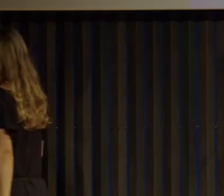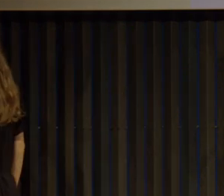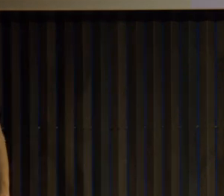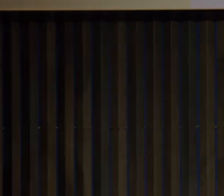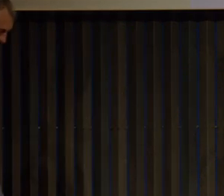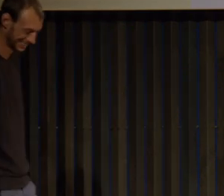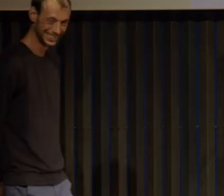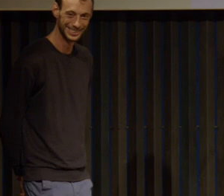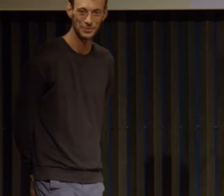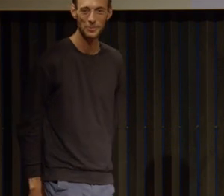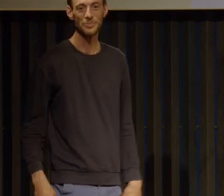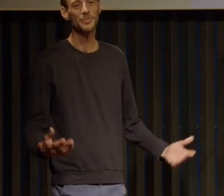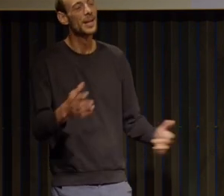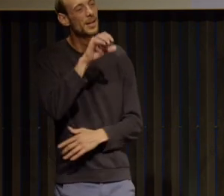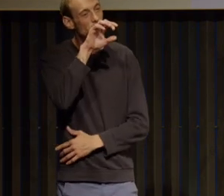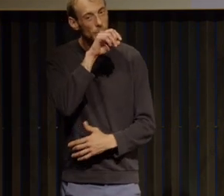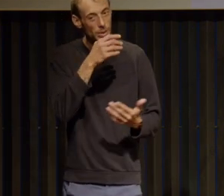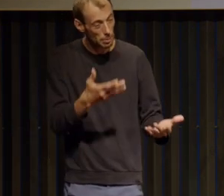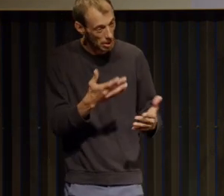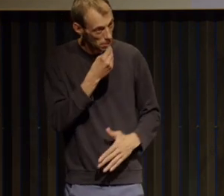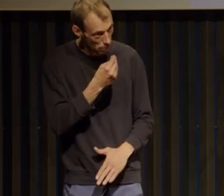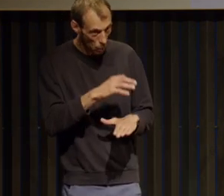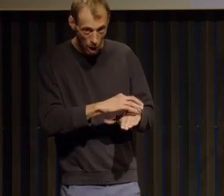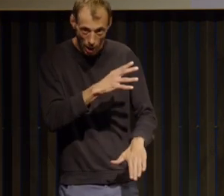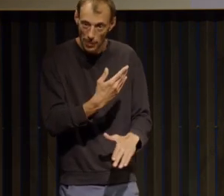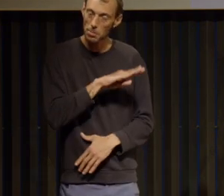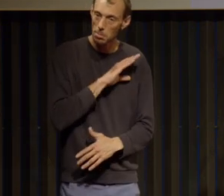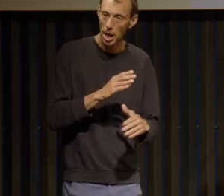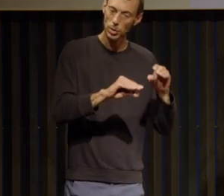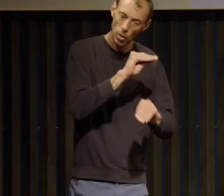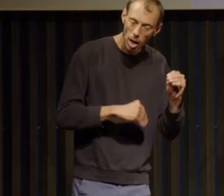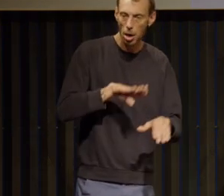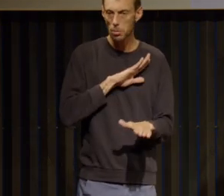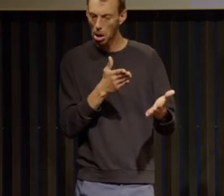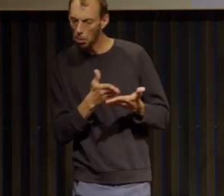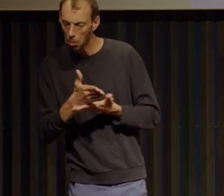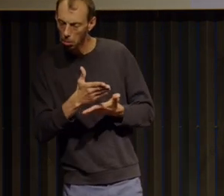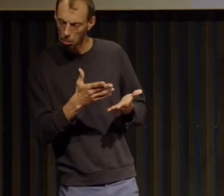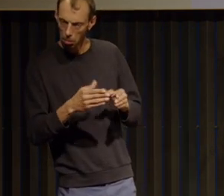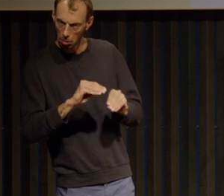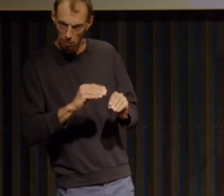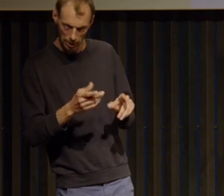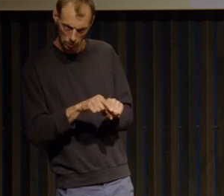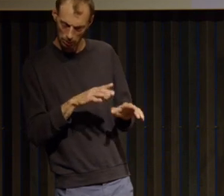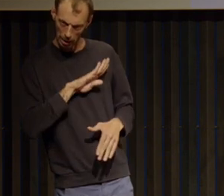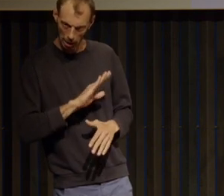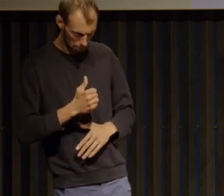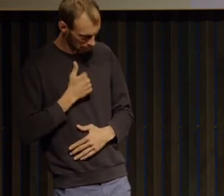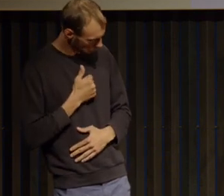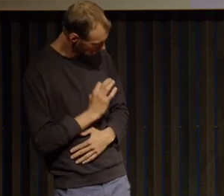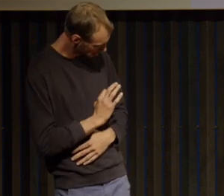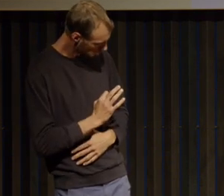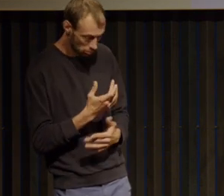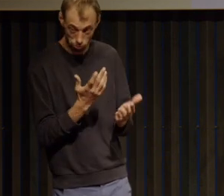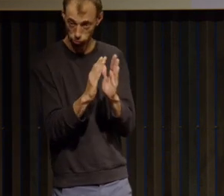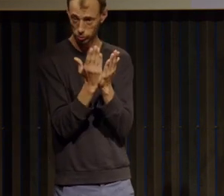grâce bien sûr à un parcours de soins médical et thérapeutique mais également grâce à votre parcours personnel que vous partagez dans